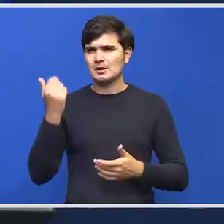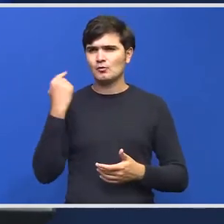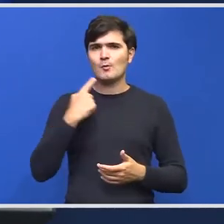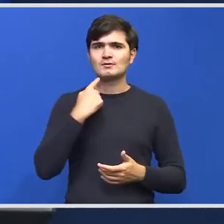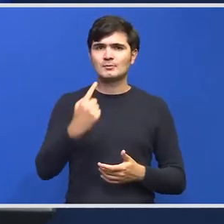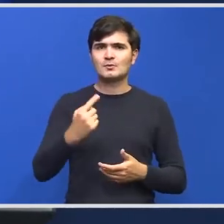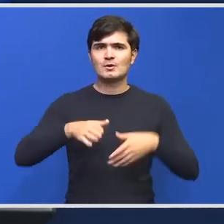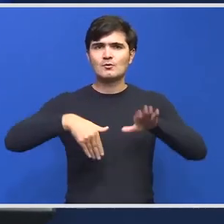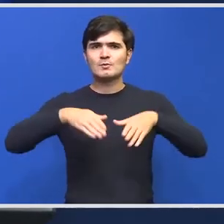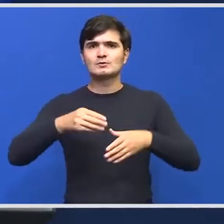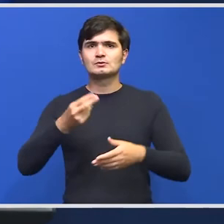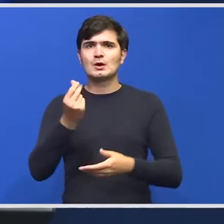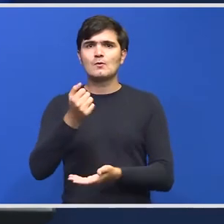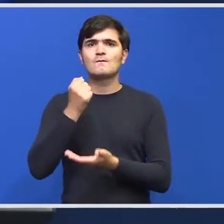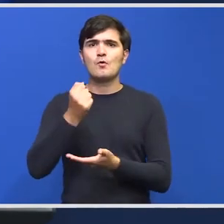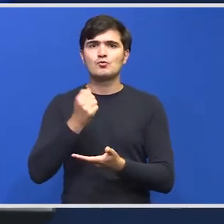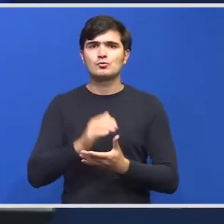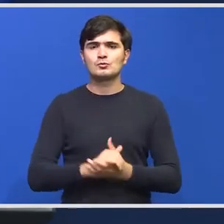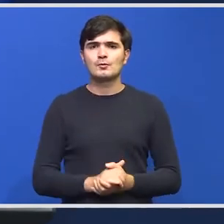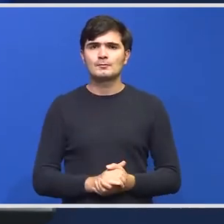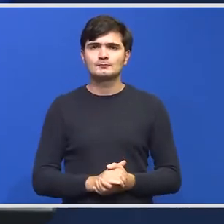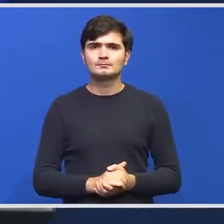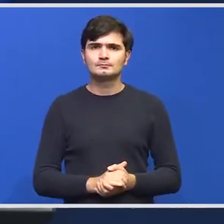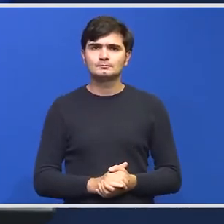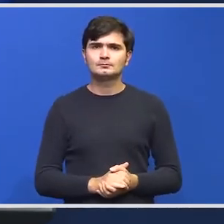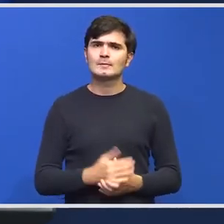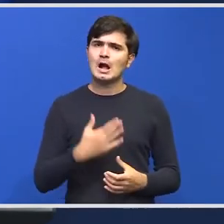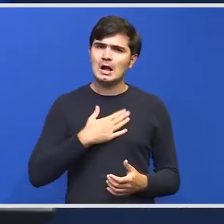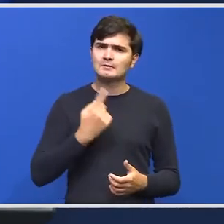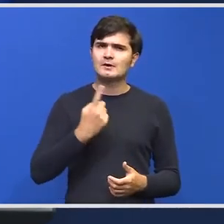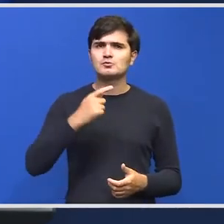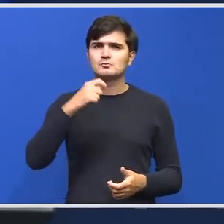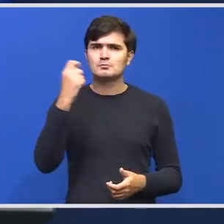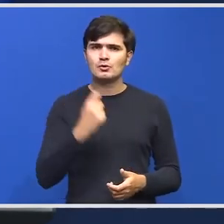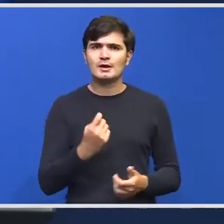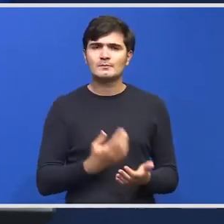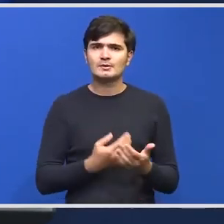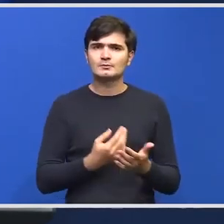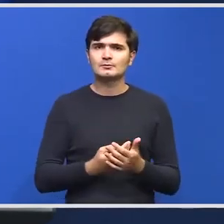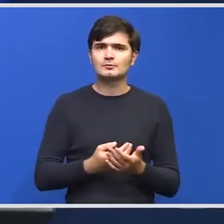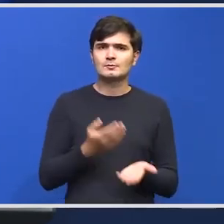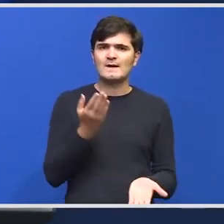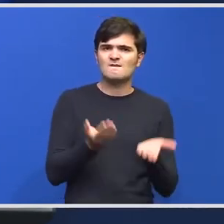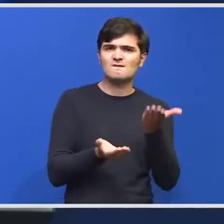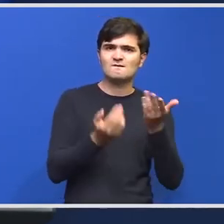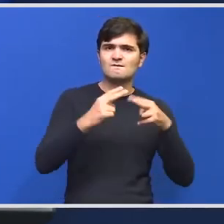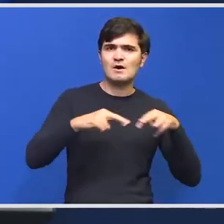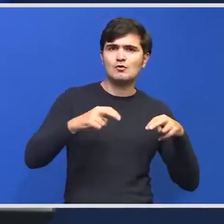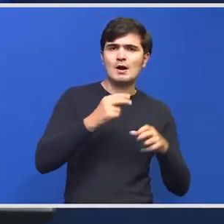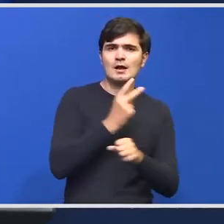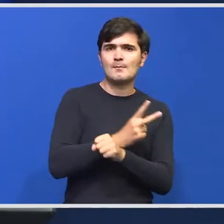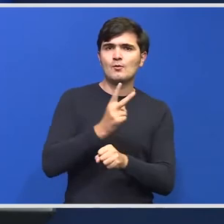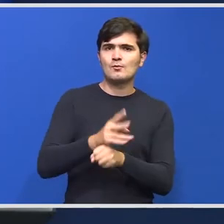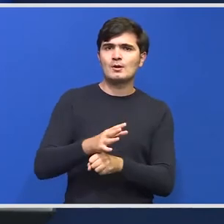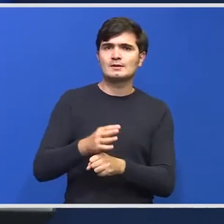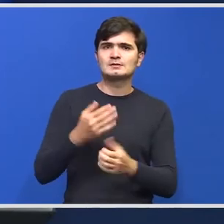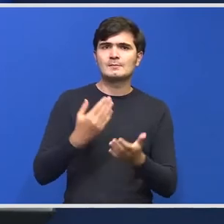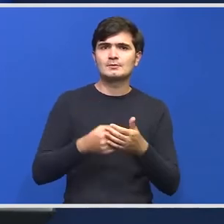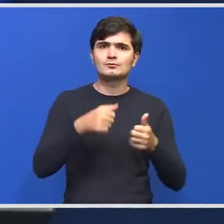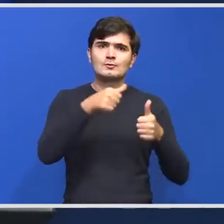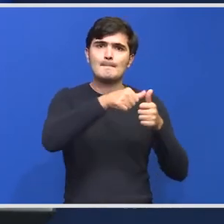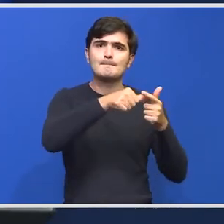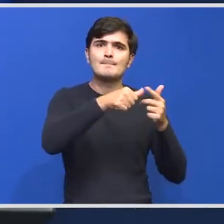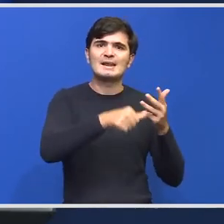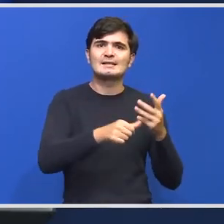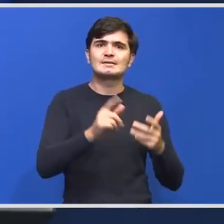Ministerul Fondurilor avem un proiect de evaluare a populației pe amprentă genetică